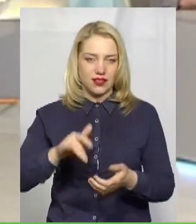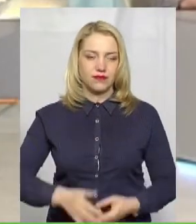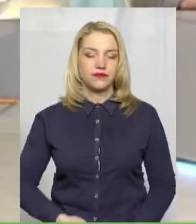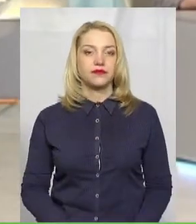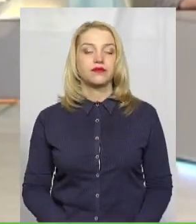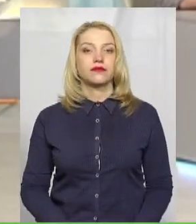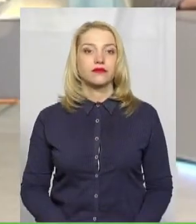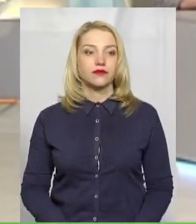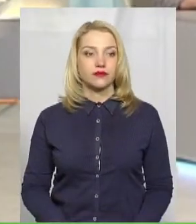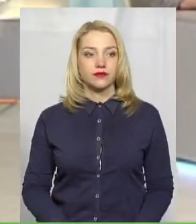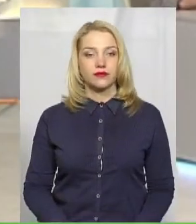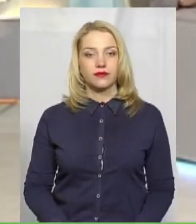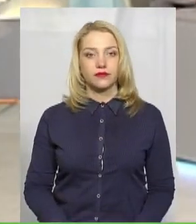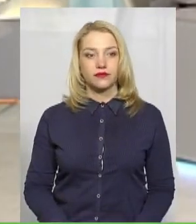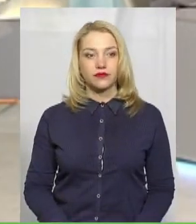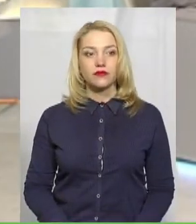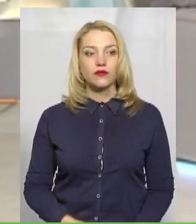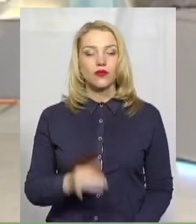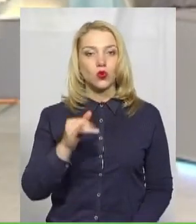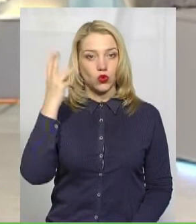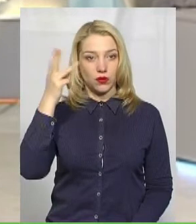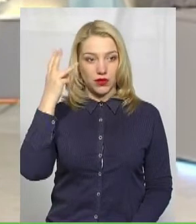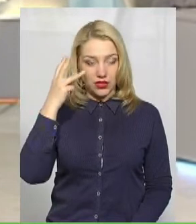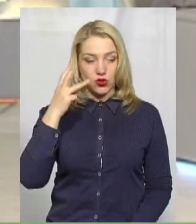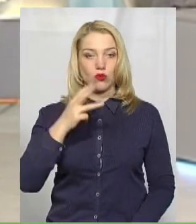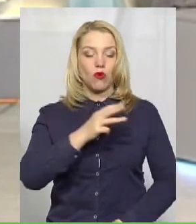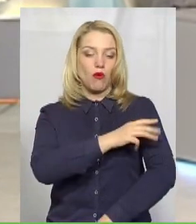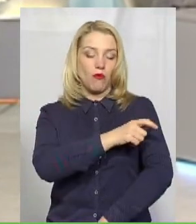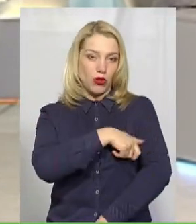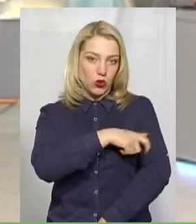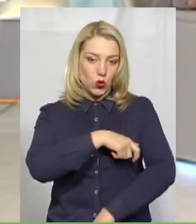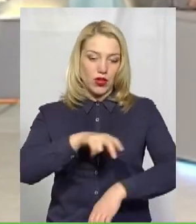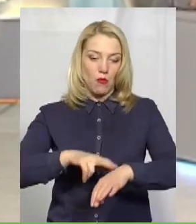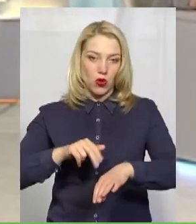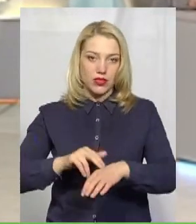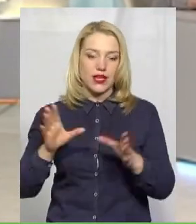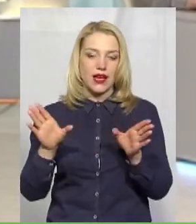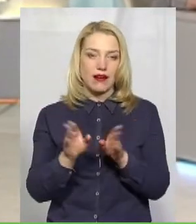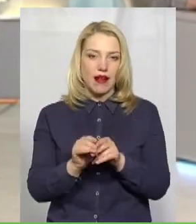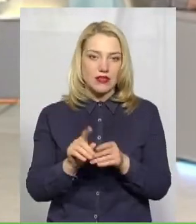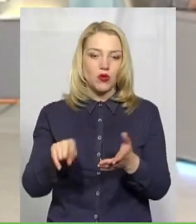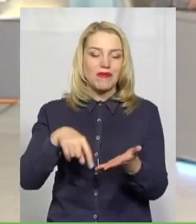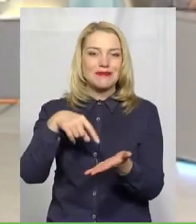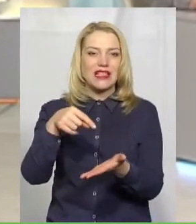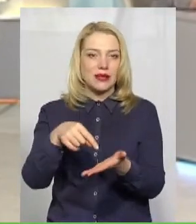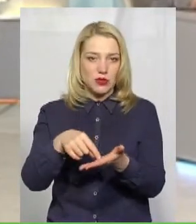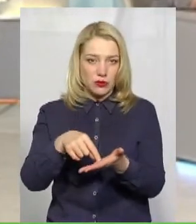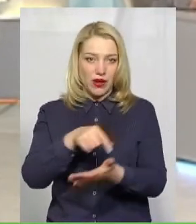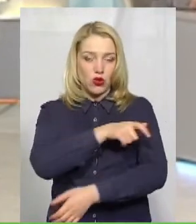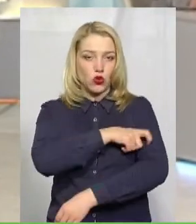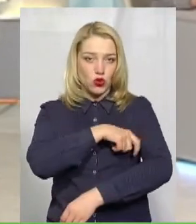Пані Рукселано, у Хмельницькому патрульна поліція разом з муніципальною дружиною здійснює рейди,